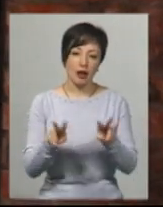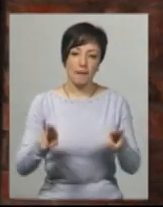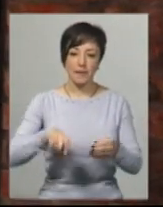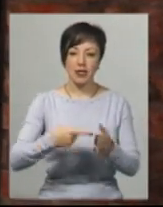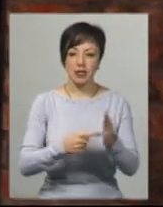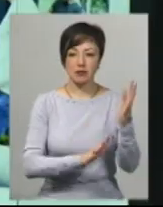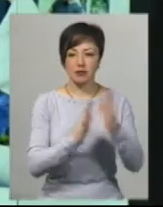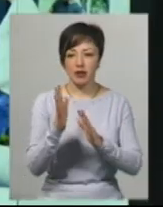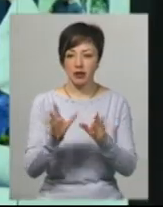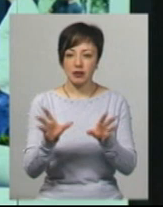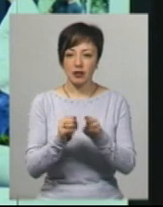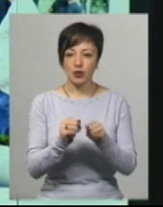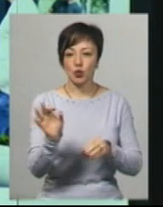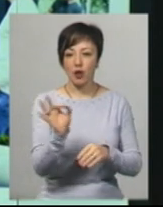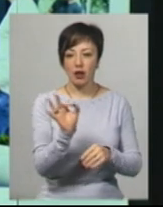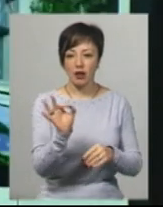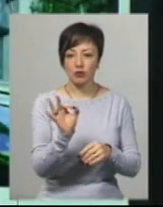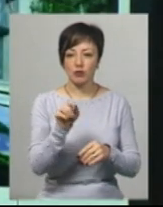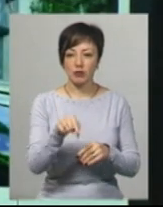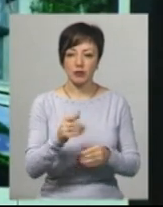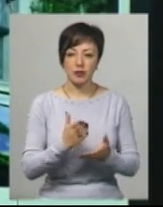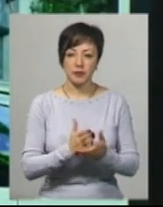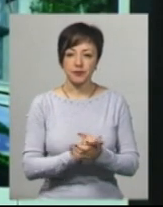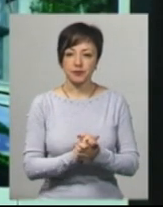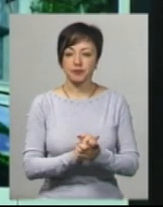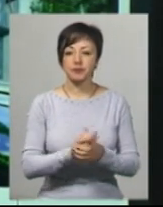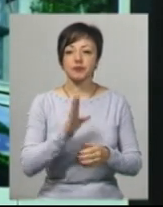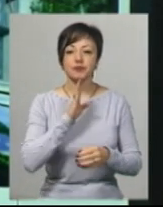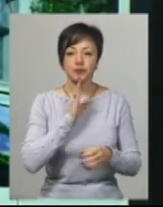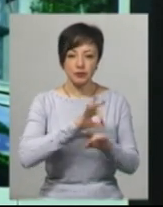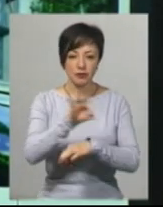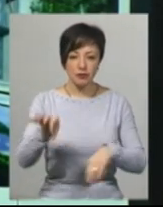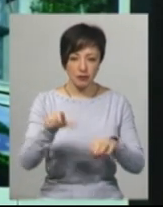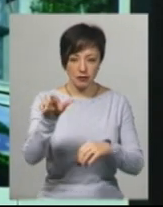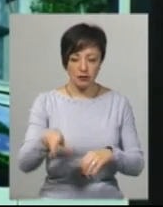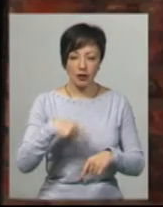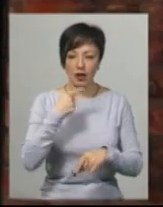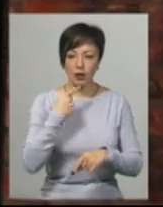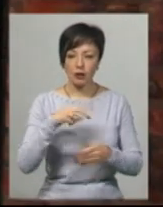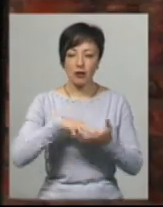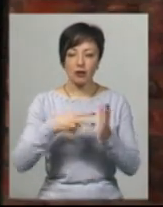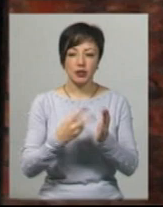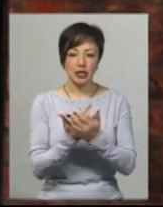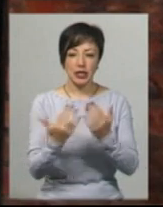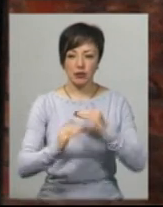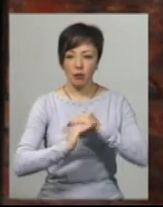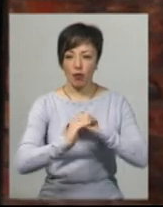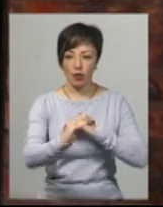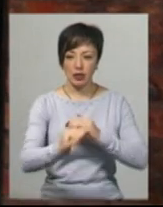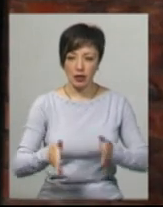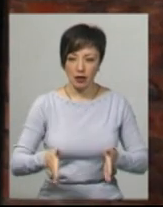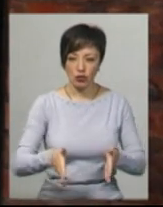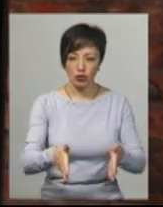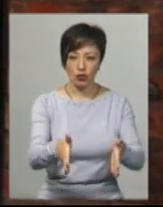разом з одним громадським туалетом, а спустують з іншим. Архітекторка Олена Джуларайшнайдер каже, передбачили й різне покриття для доріжок.